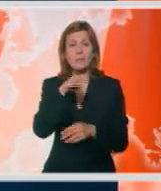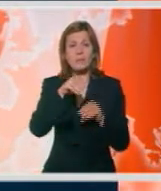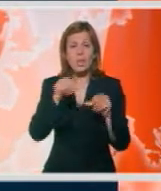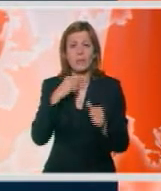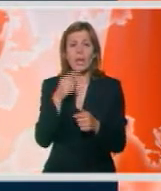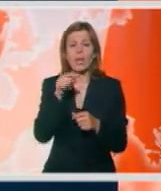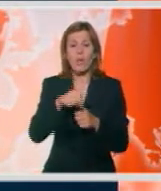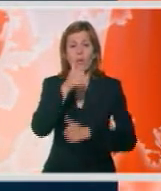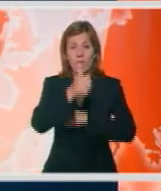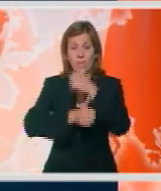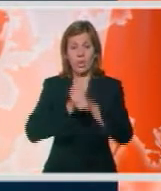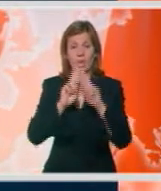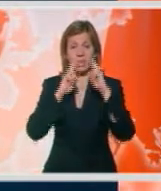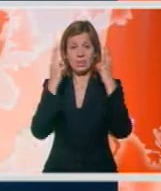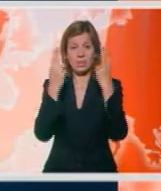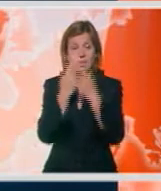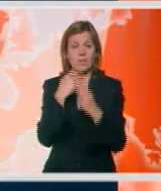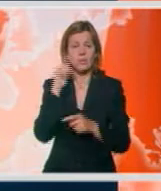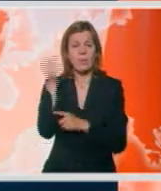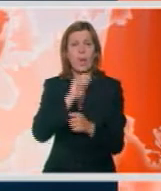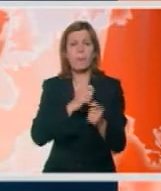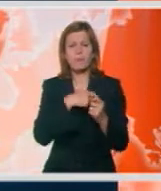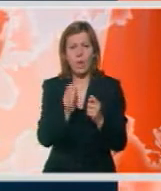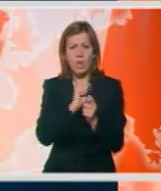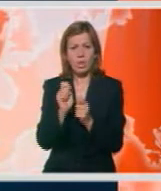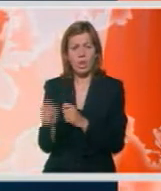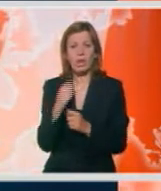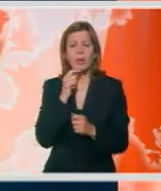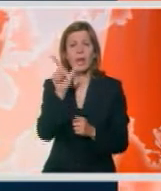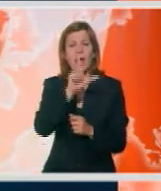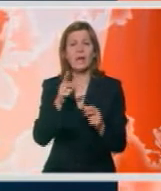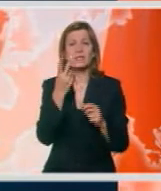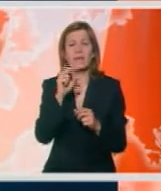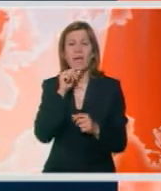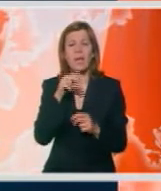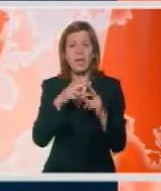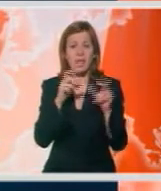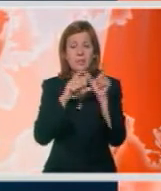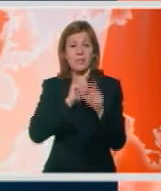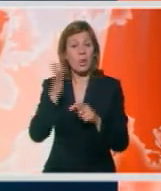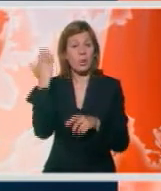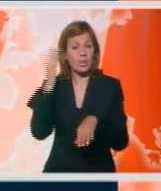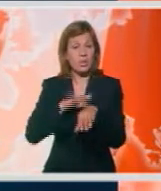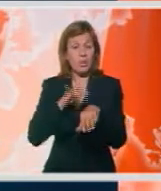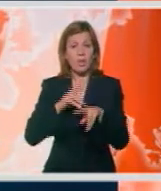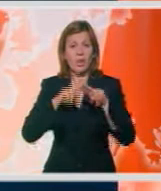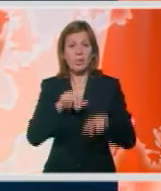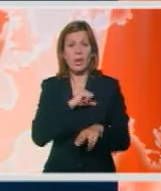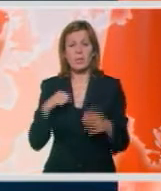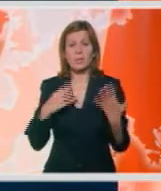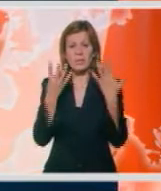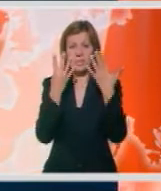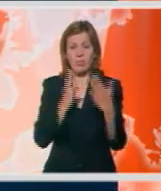učestvuju novogodišnjem svetskom šampionatu u pokjeru koji se održava u Las Vegasu. Međutim, do prošlog petka ostalo je svega devet